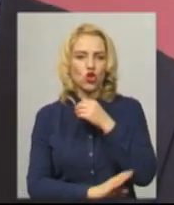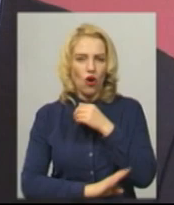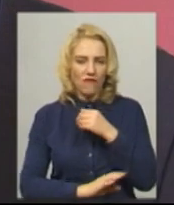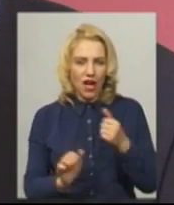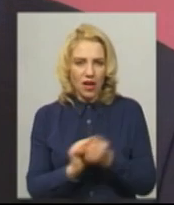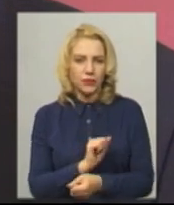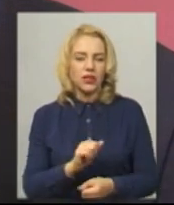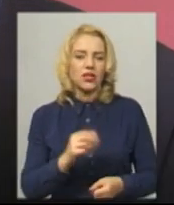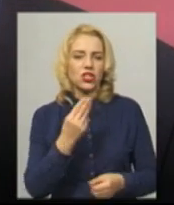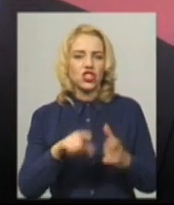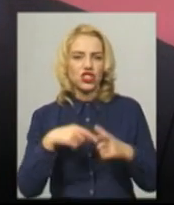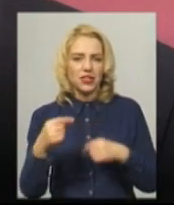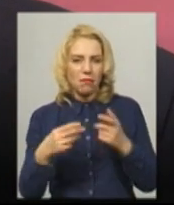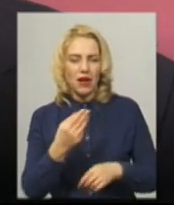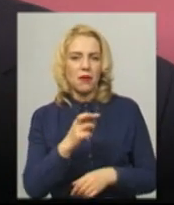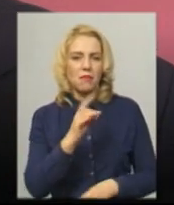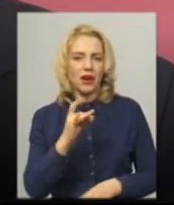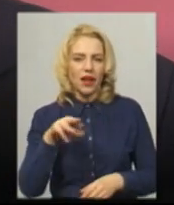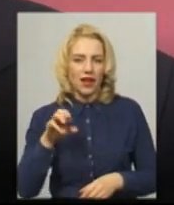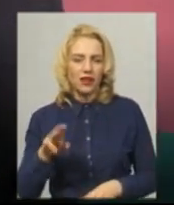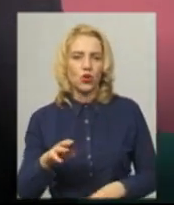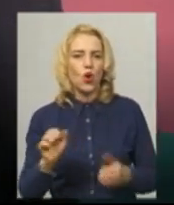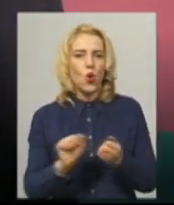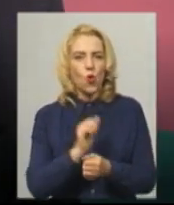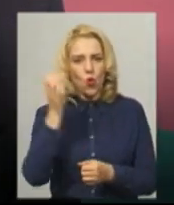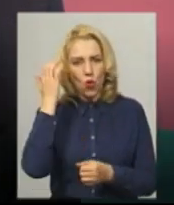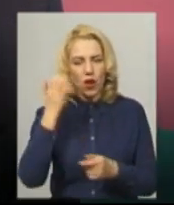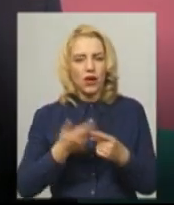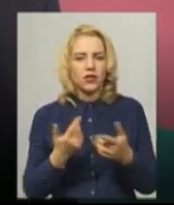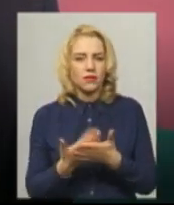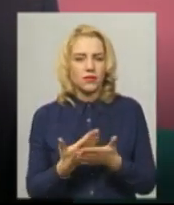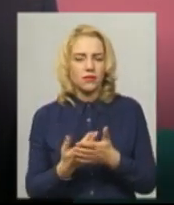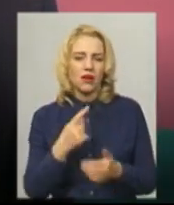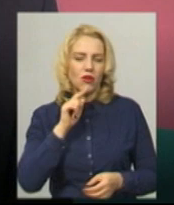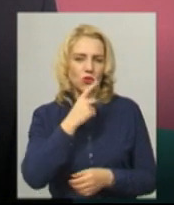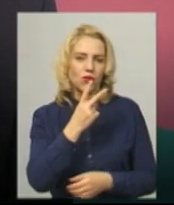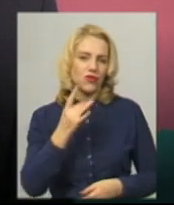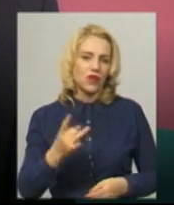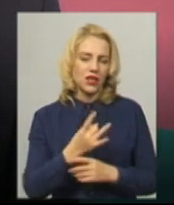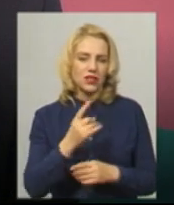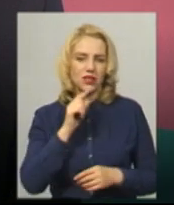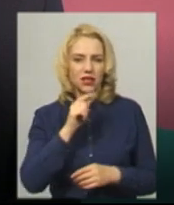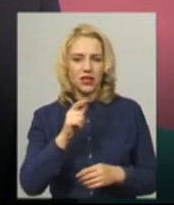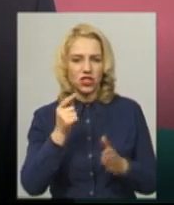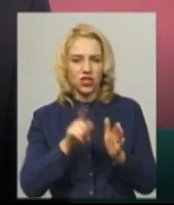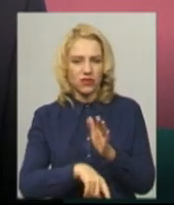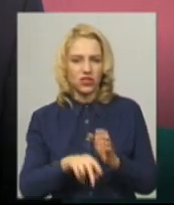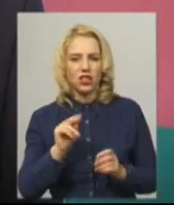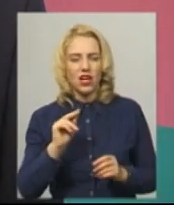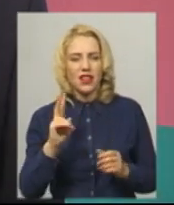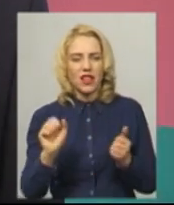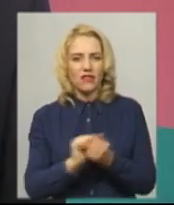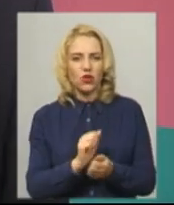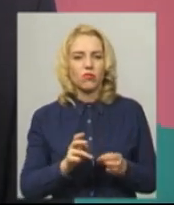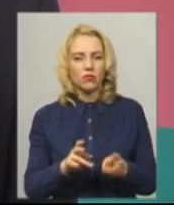щепа, брикет, уголь. Економія десь в два рази дешевша на твердопаленому палилові і при тому